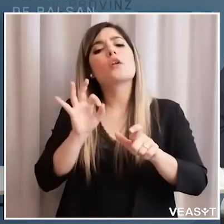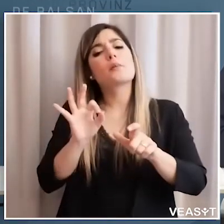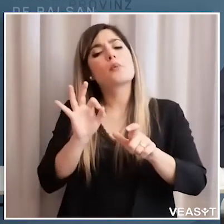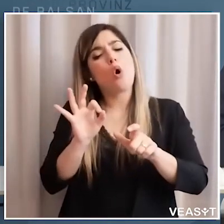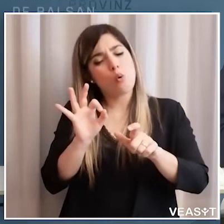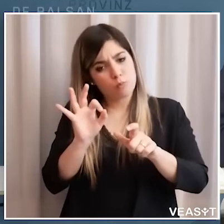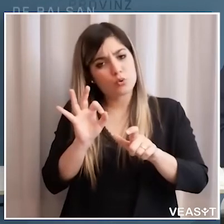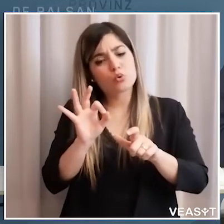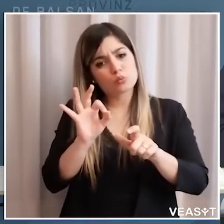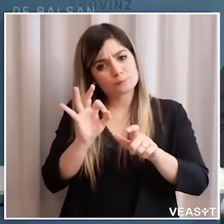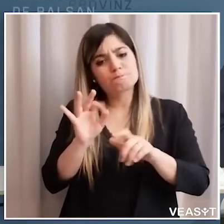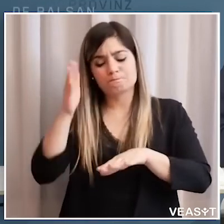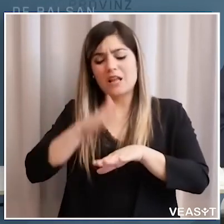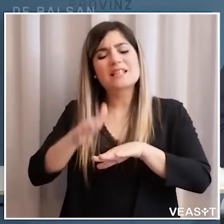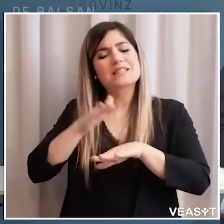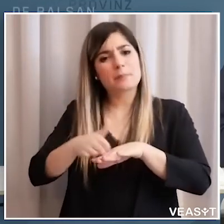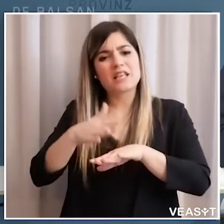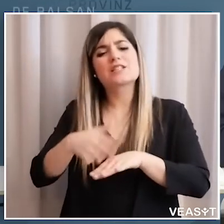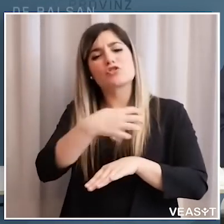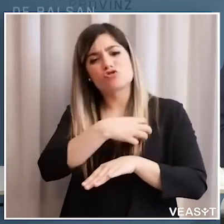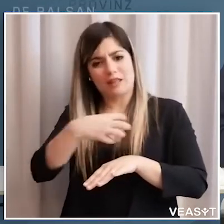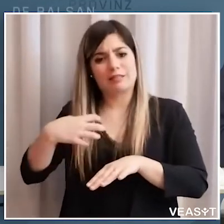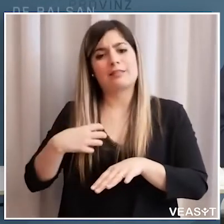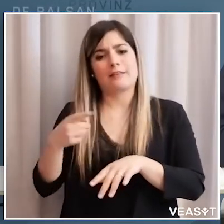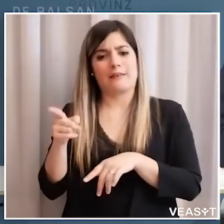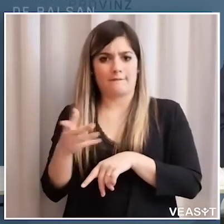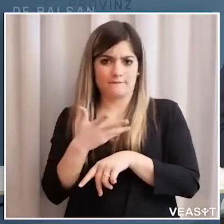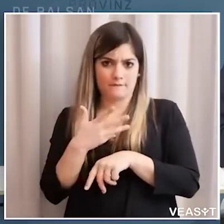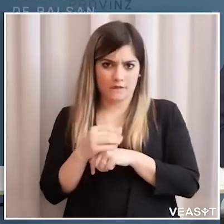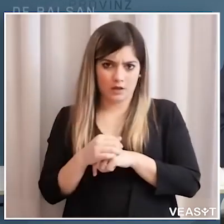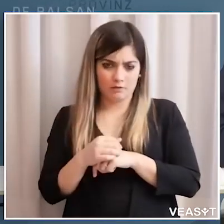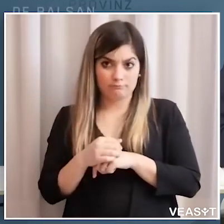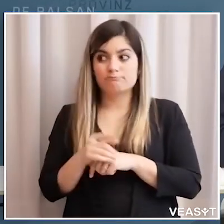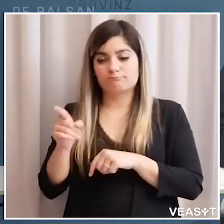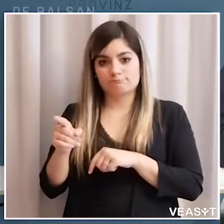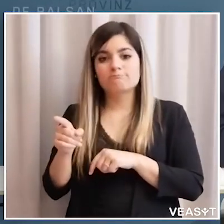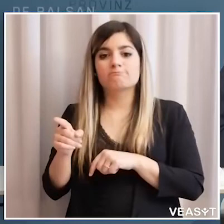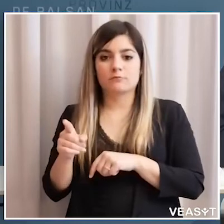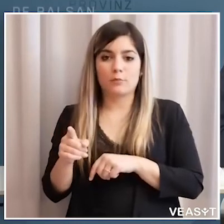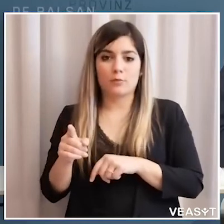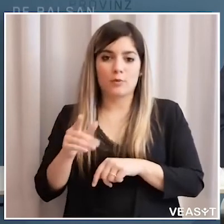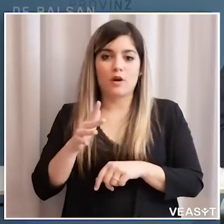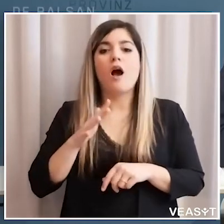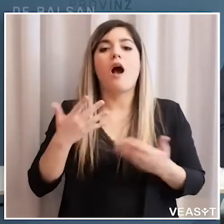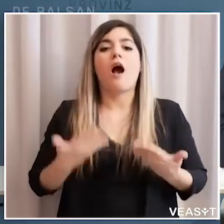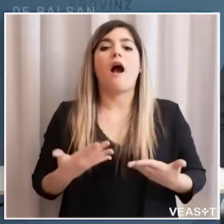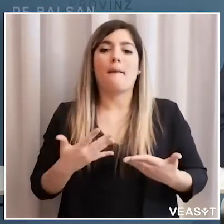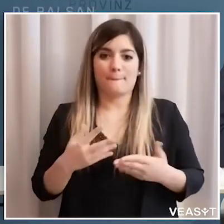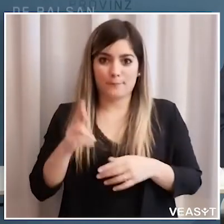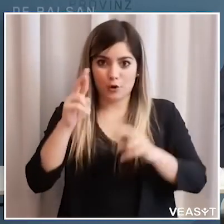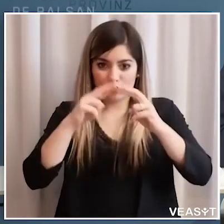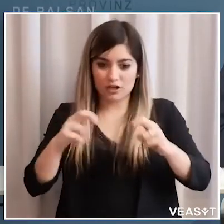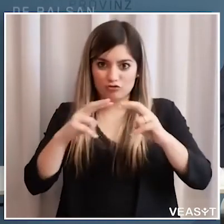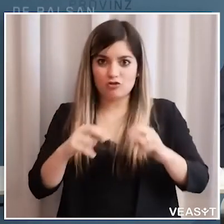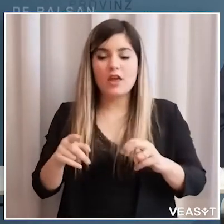con una determinata esperienza anche scientifica persone rinomate nel campo della ricerca